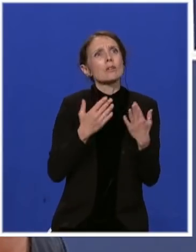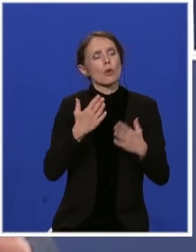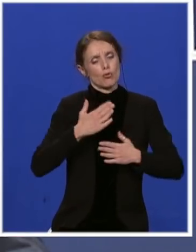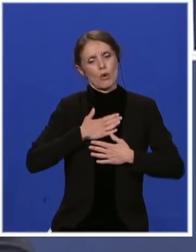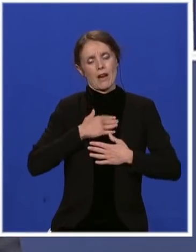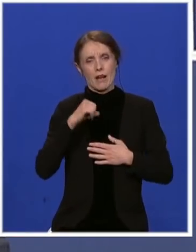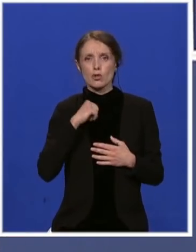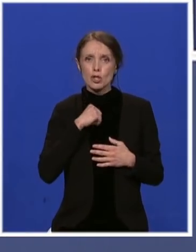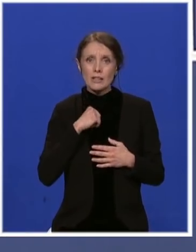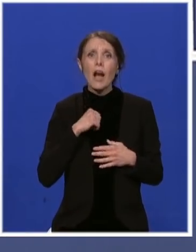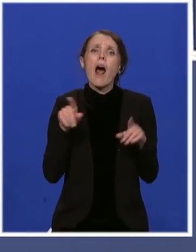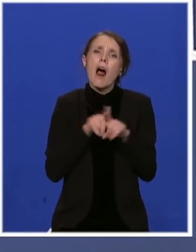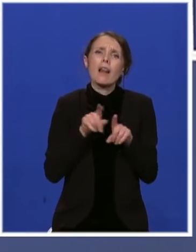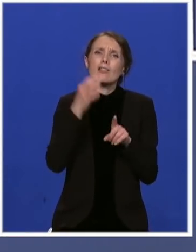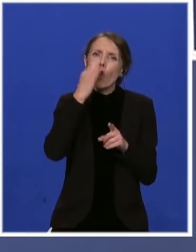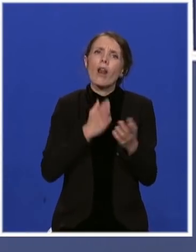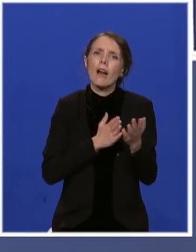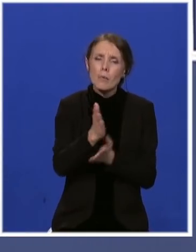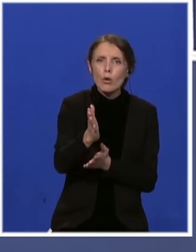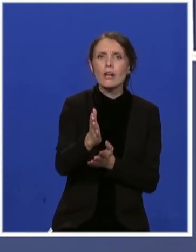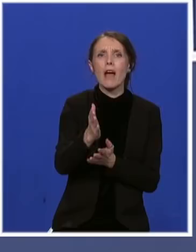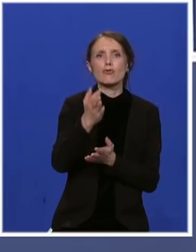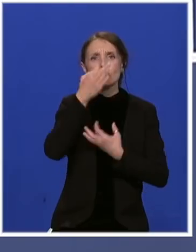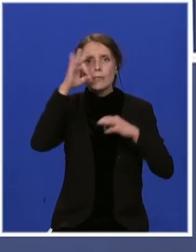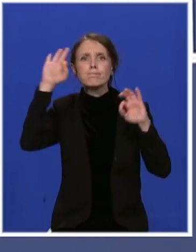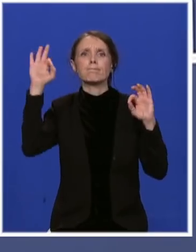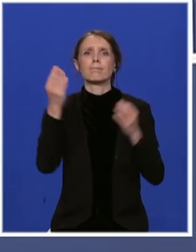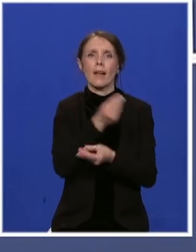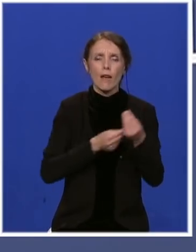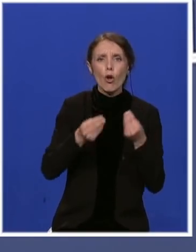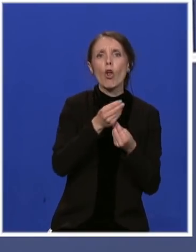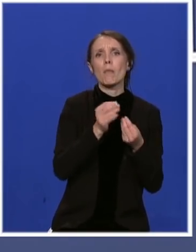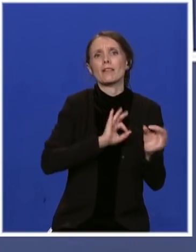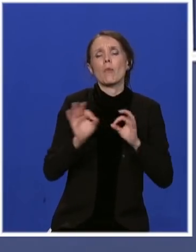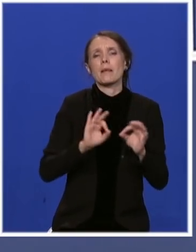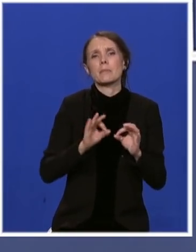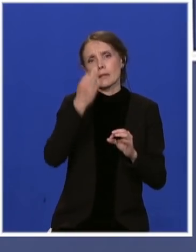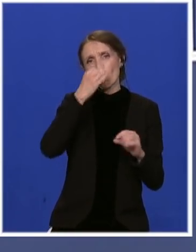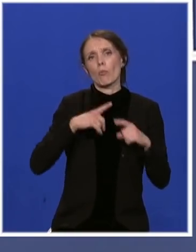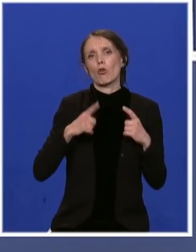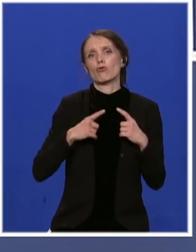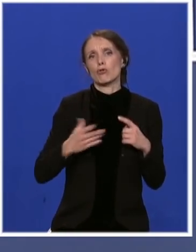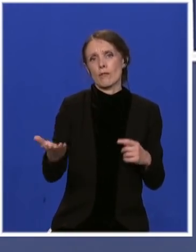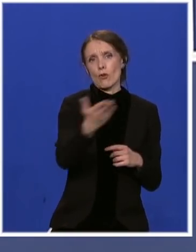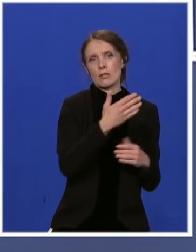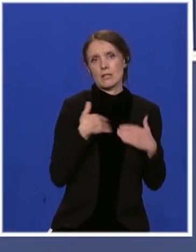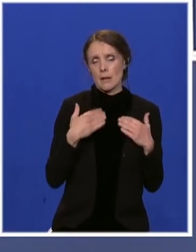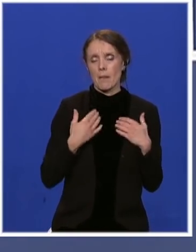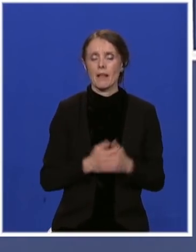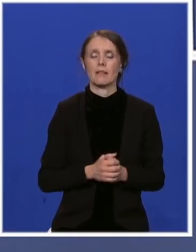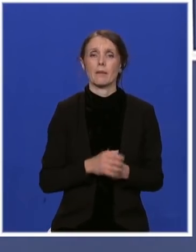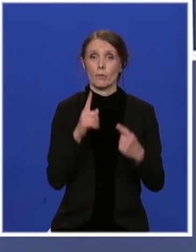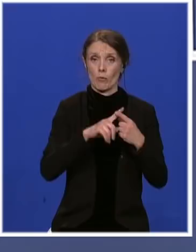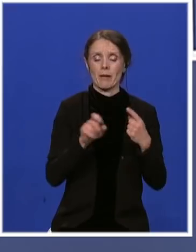mogli na najbolji mogući način da unapređujemo našu ekonomiju i da obezbedimo bolje život za mlade. I druga stvar je